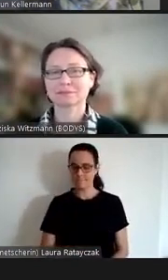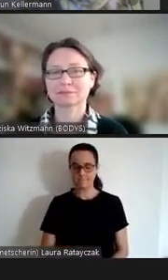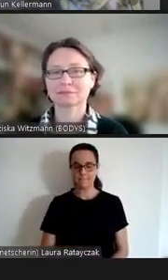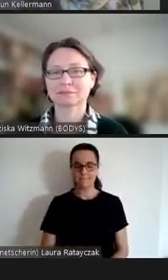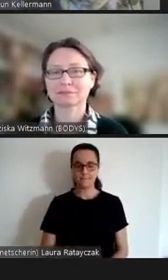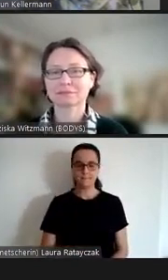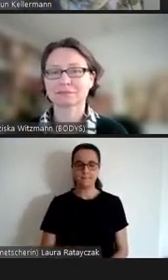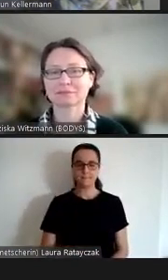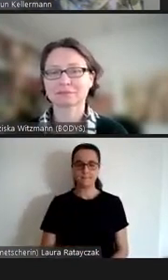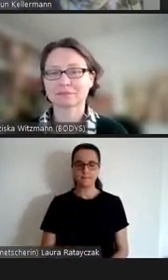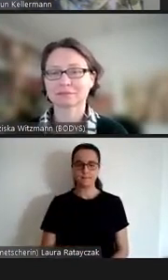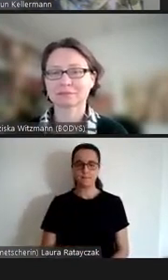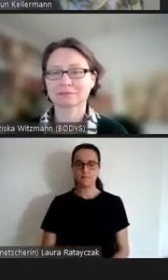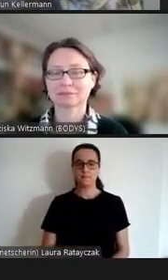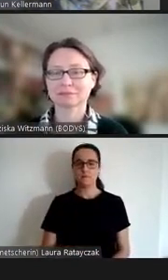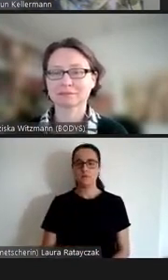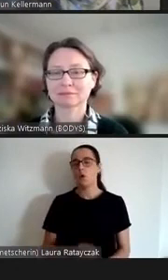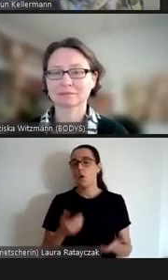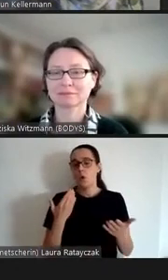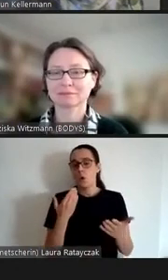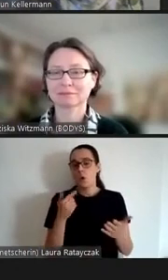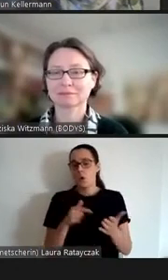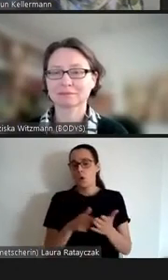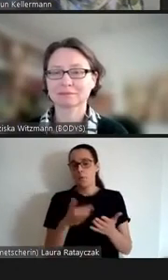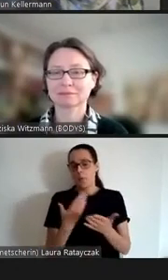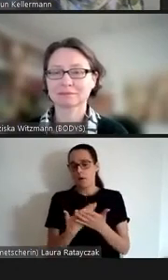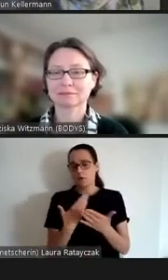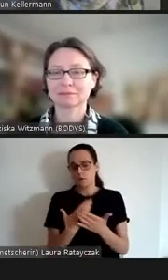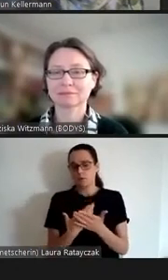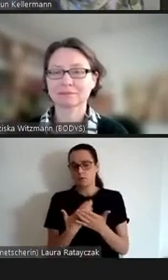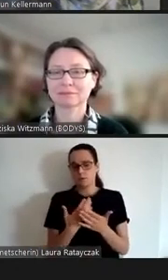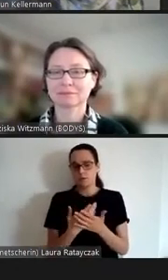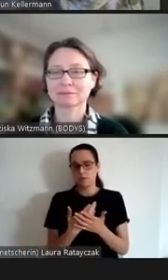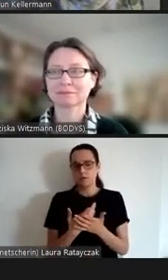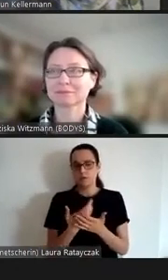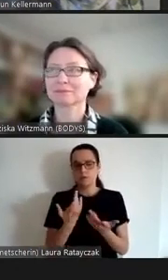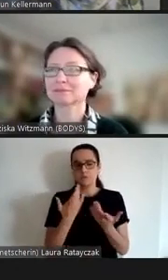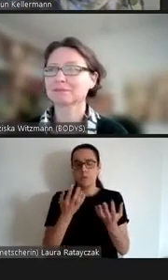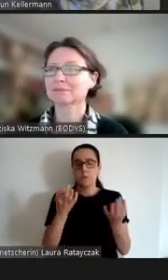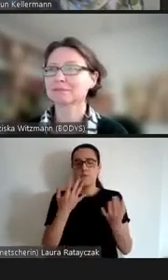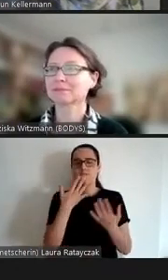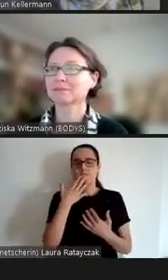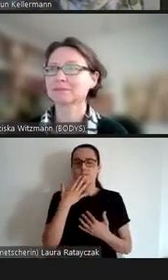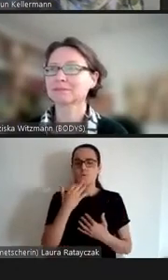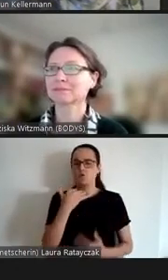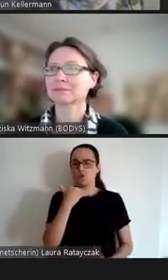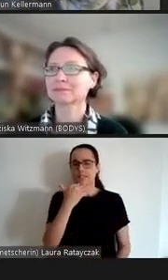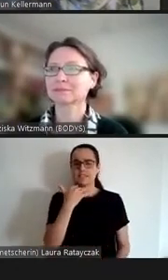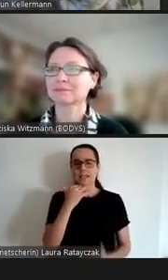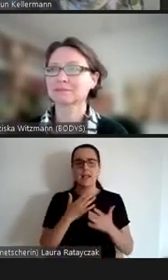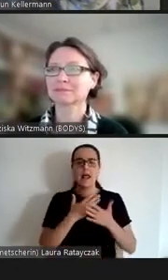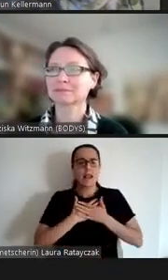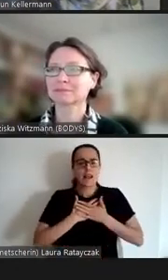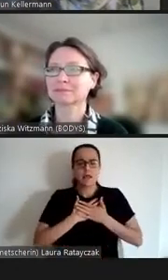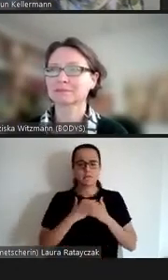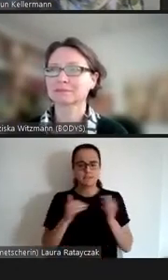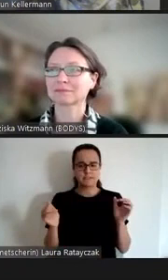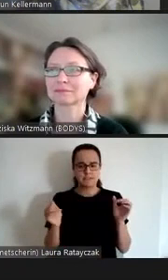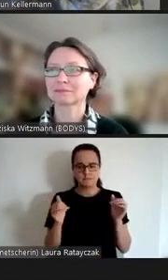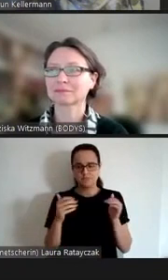tragische Liebesgeschichte erzählen zu können könnte man sich ja auch eine